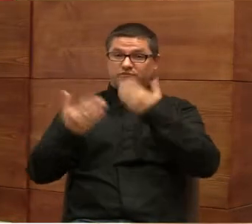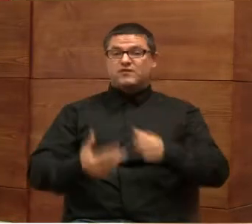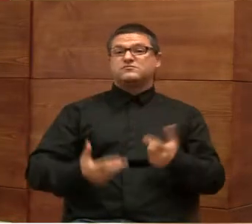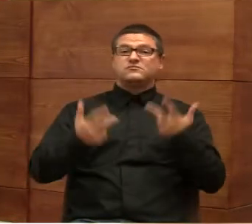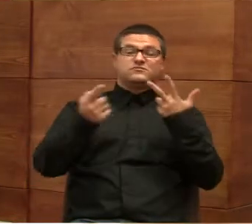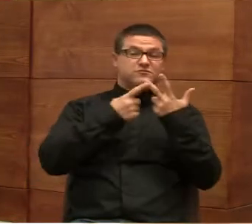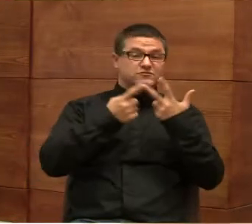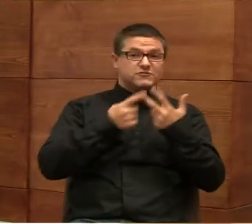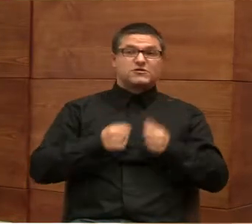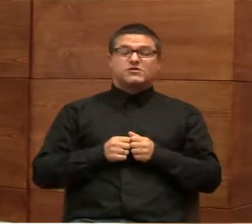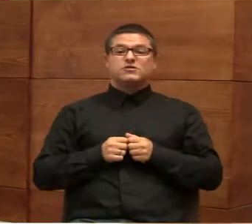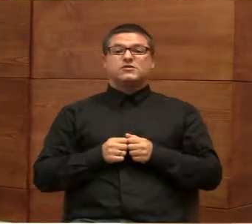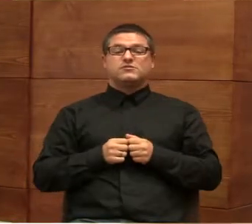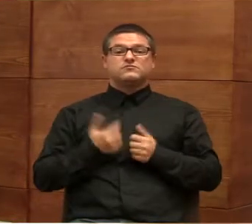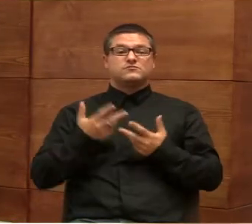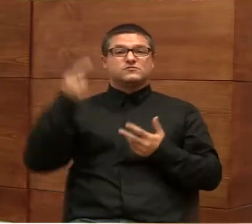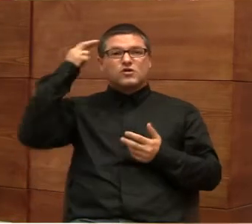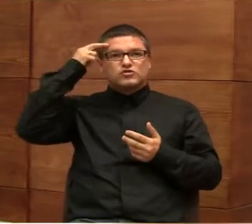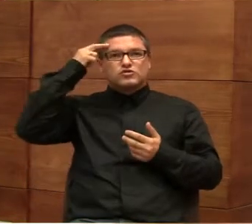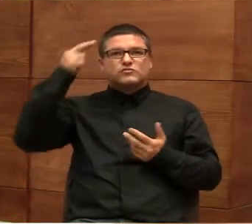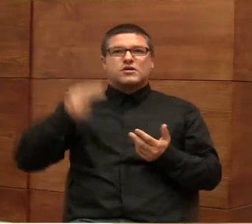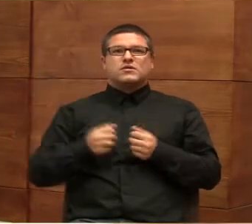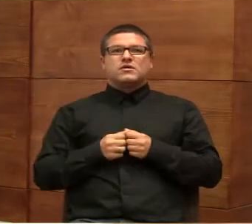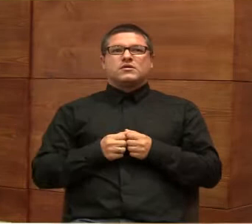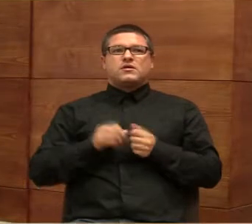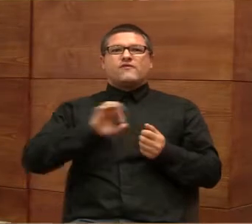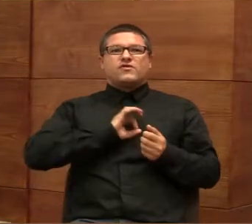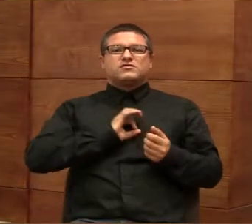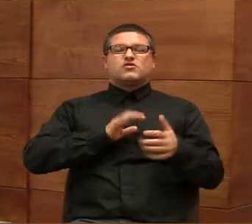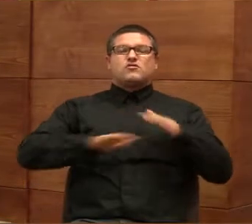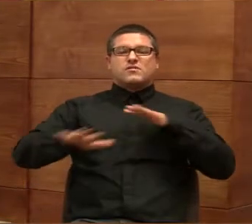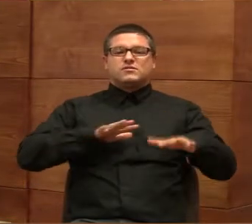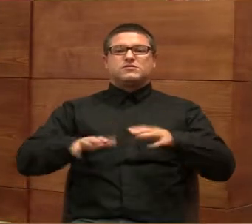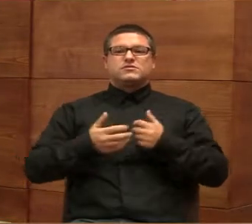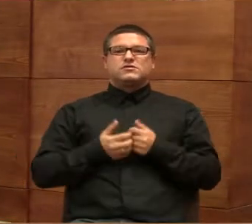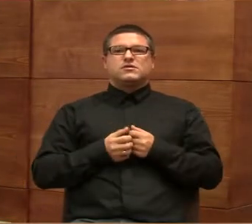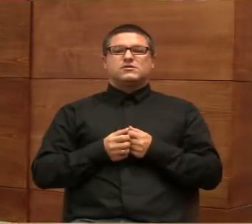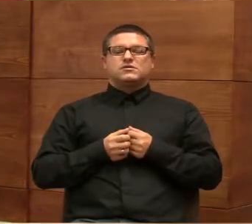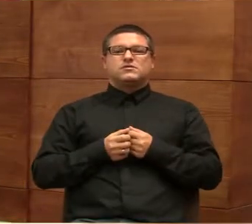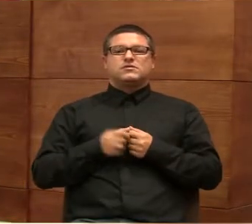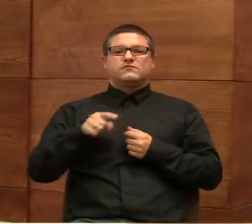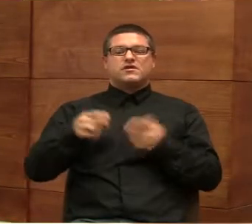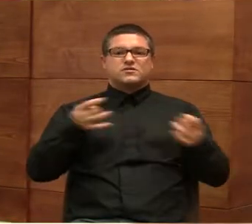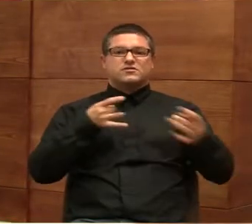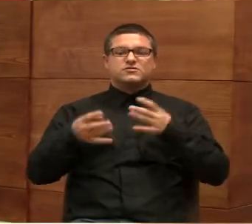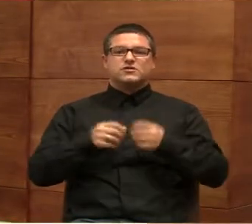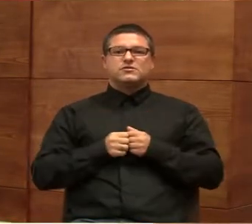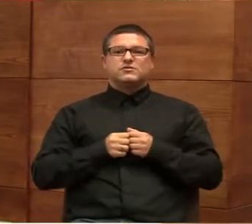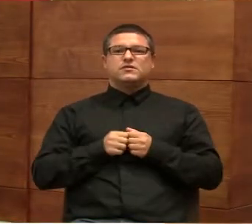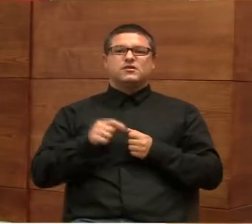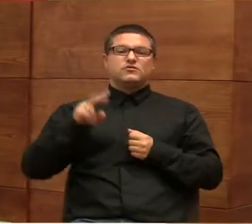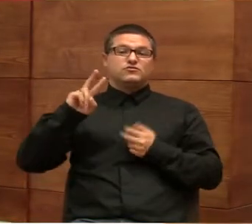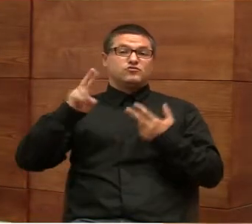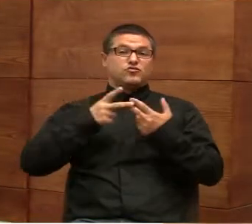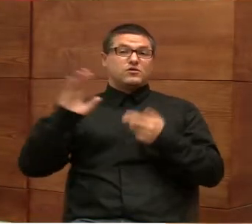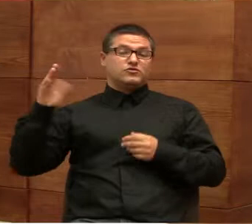też zrozumienie swojego miejsca w tej grze i miejsca